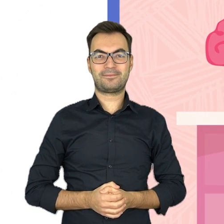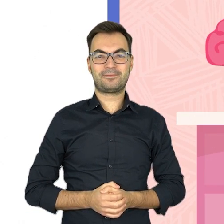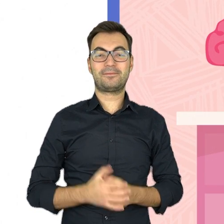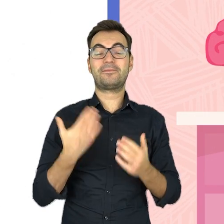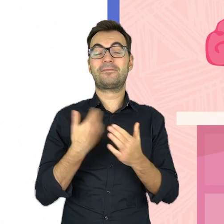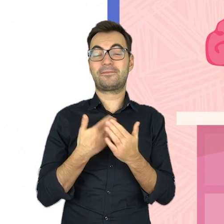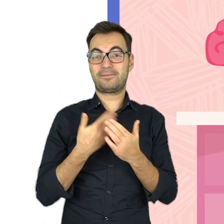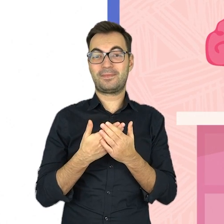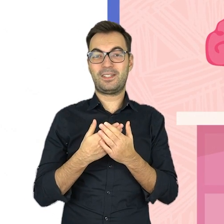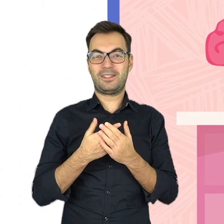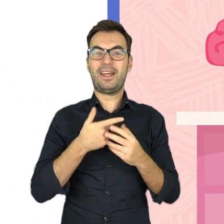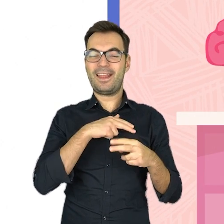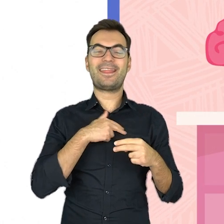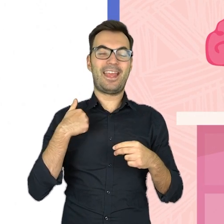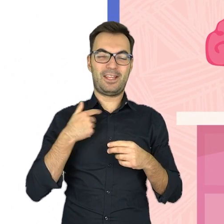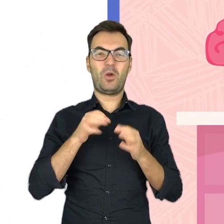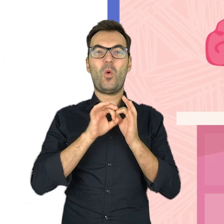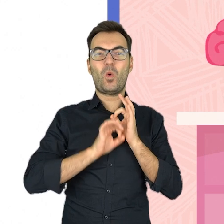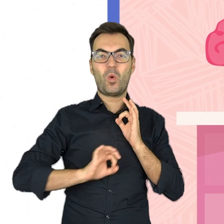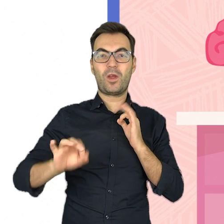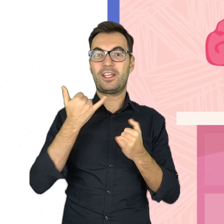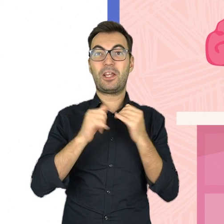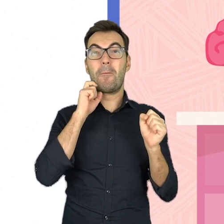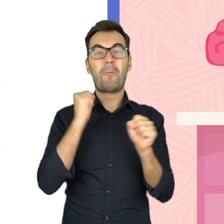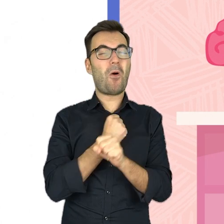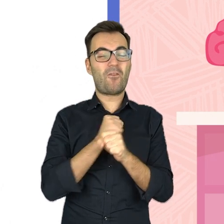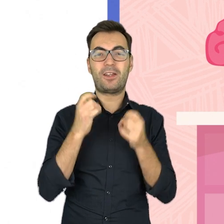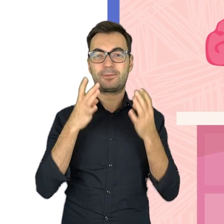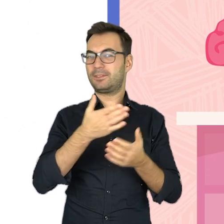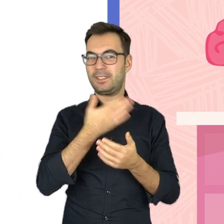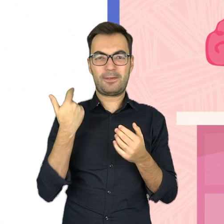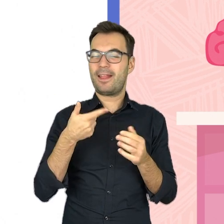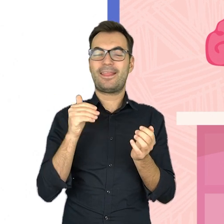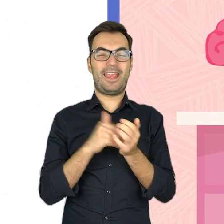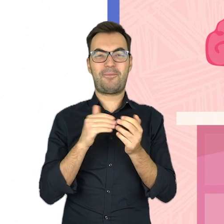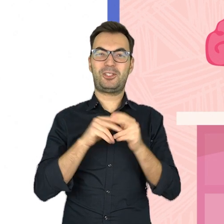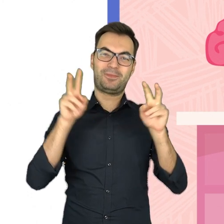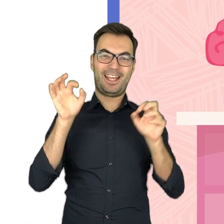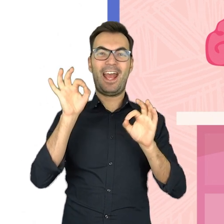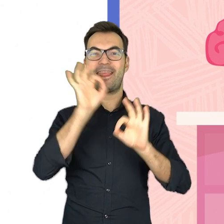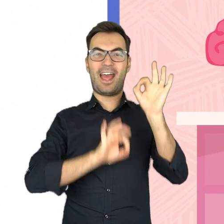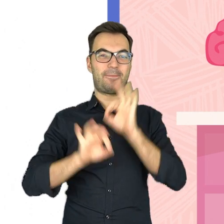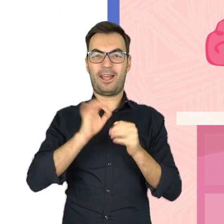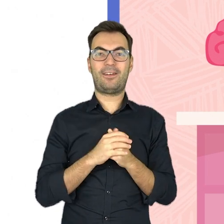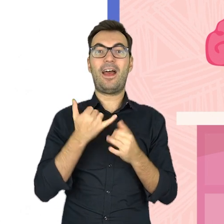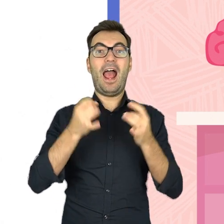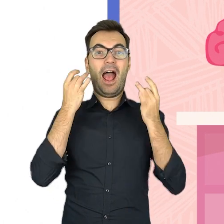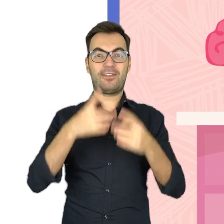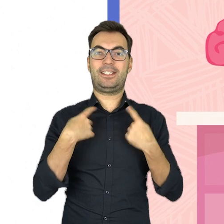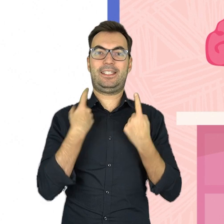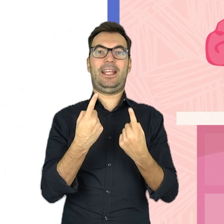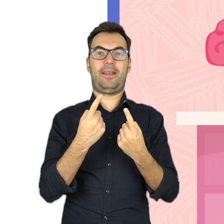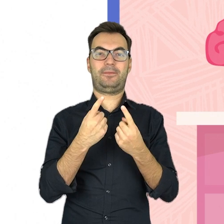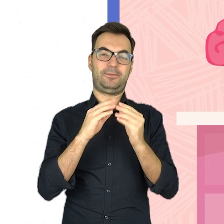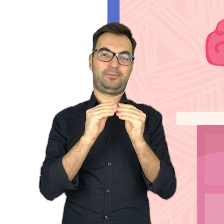Można więc powiedzieć, że nasze rury, o ile nie są poważnie uszkodzone, nie potrzebują hydraulika, a w razie awarii